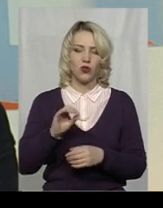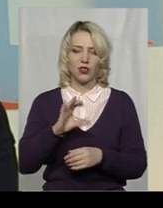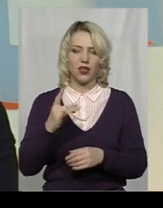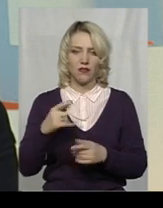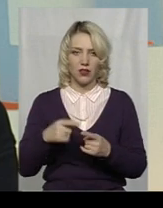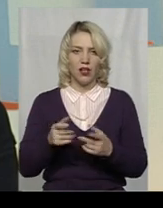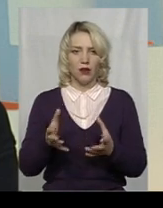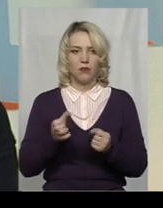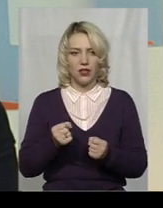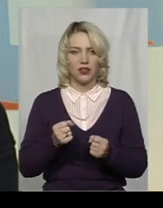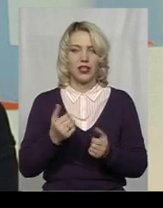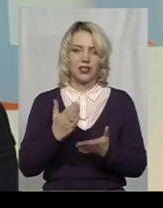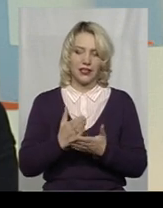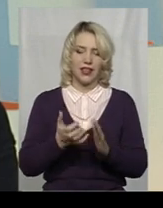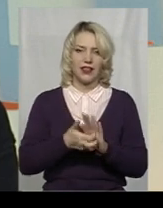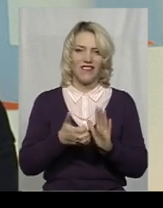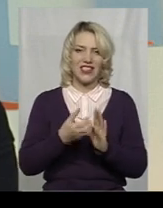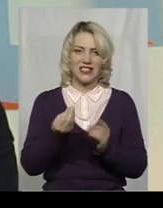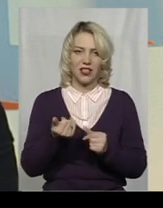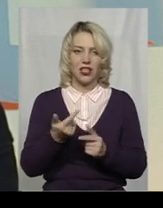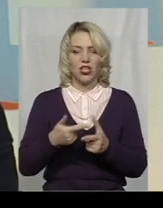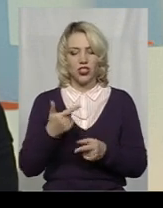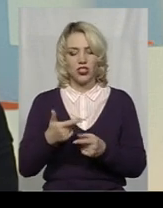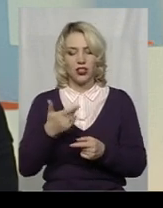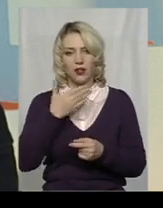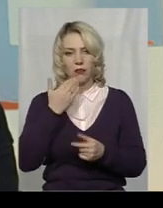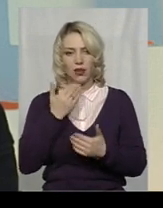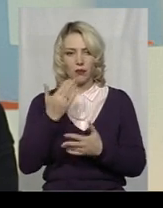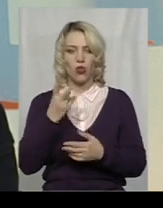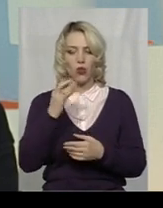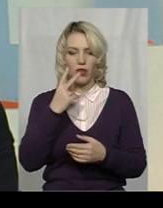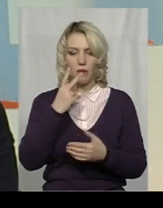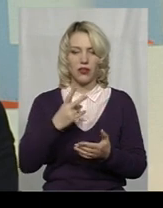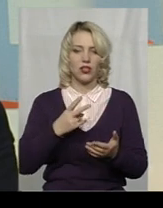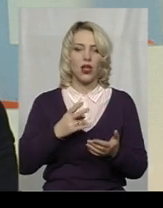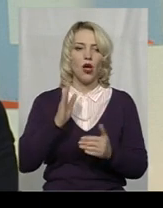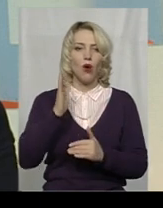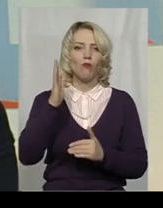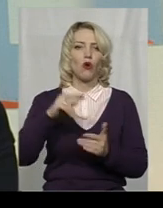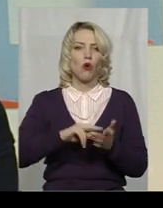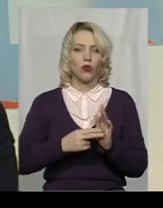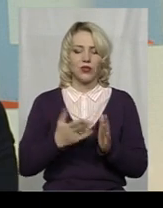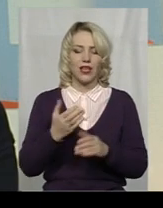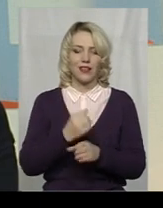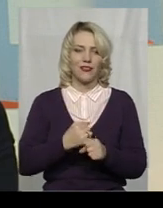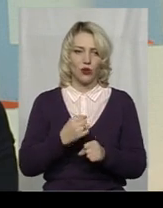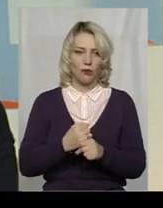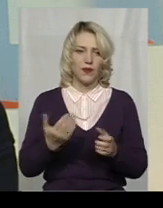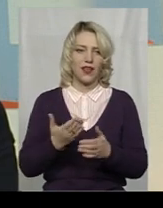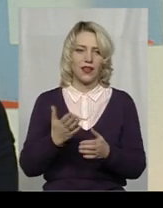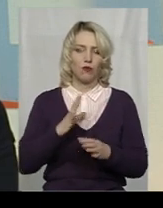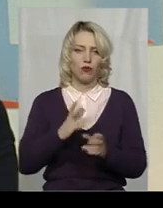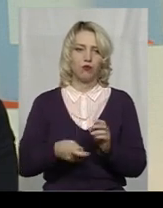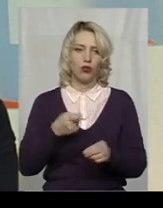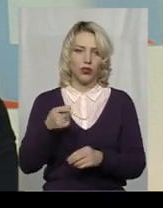прийнятий з дефіцитом, чи бездефіцитний бюджет. Але я бачила прогноз, який розроблений і який був